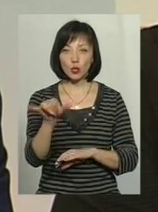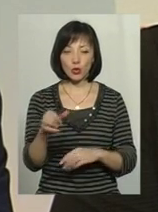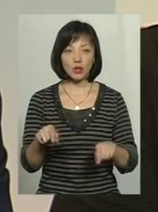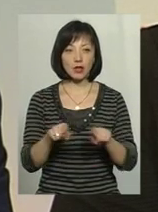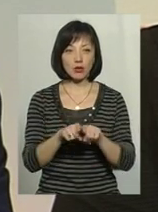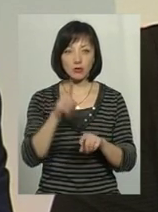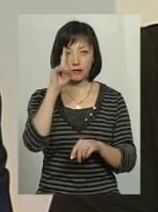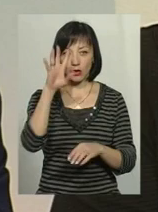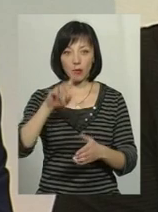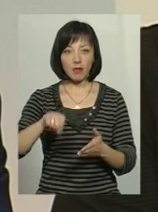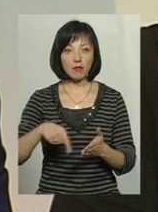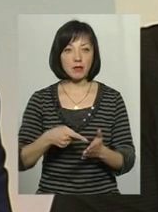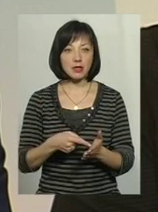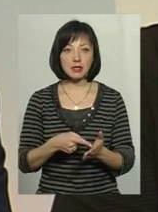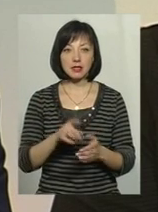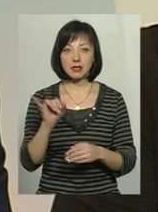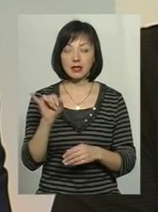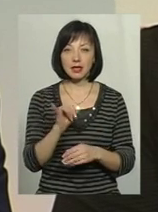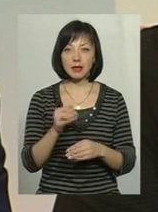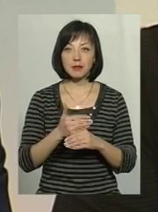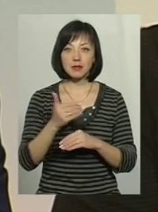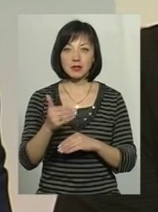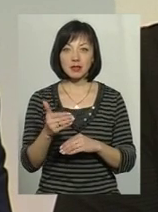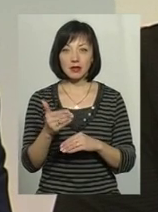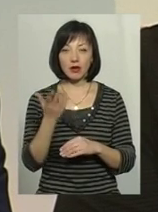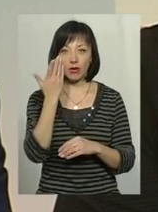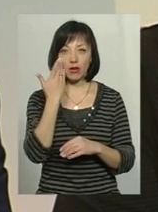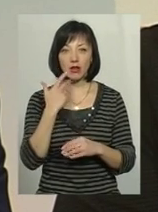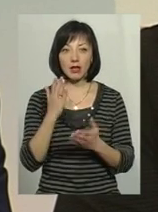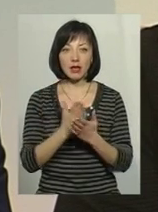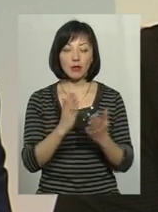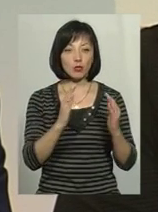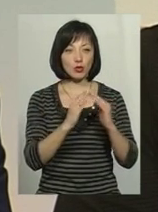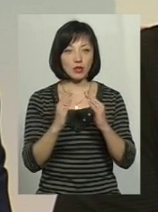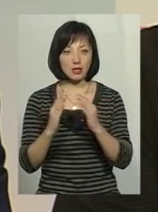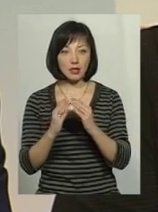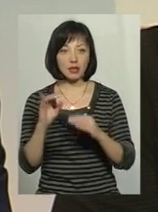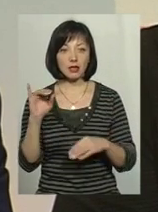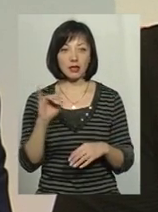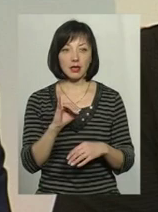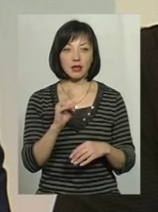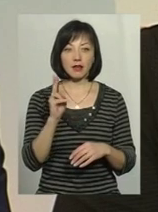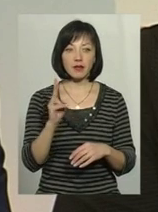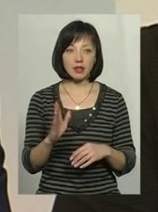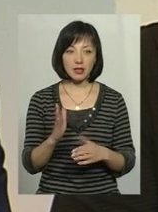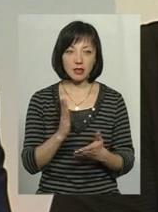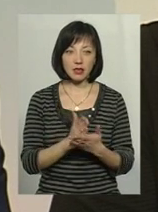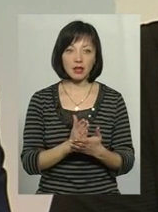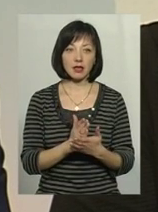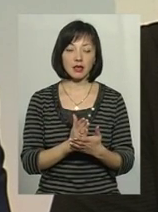відома в місті. І потім є і будинки, і квартири є.